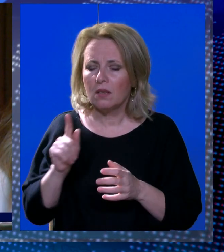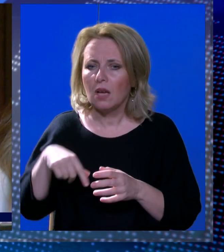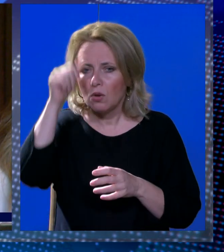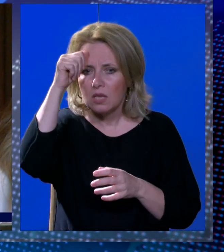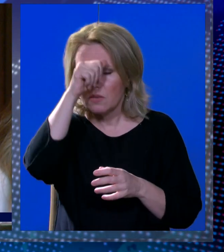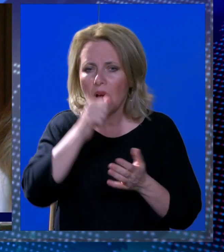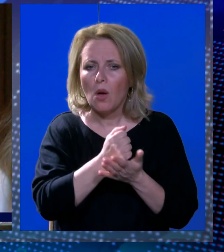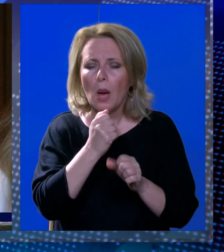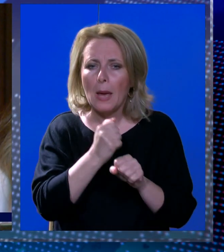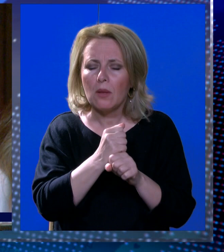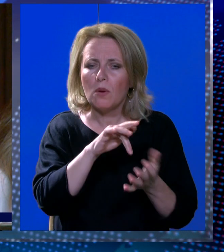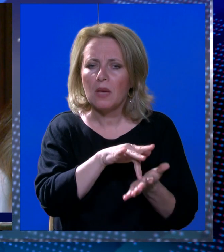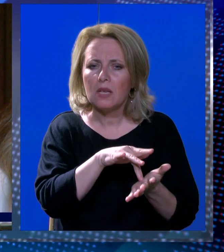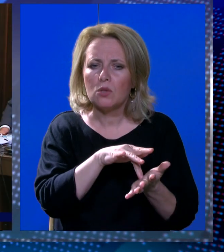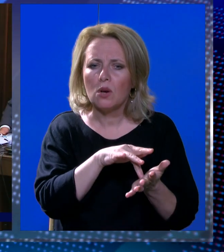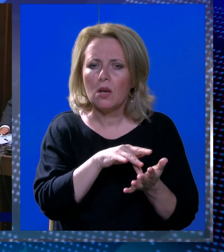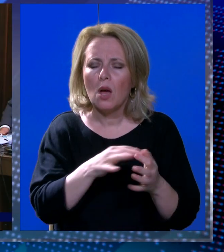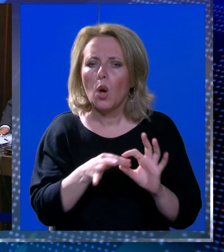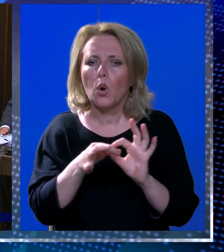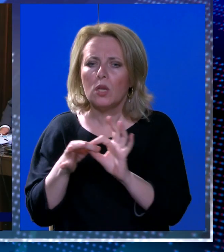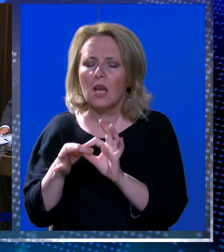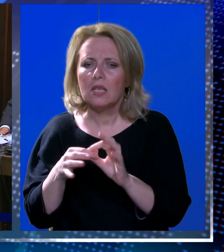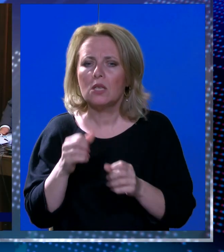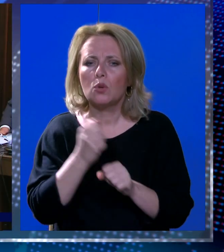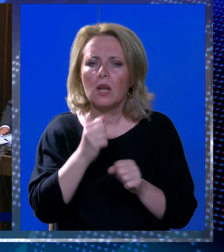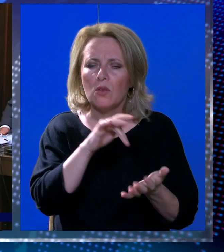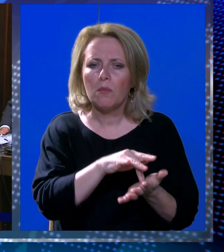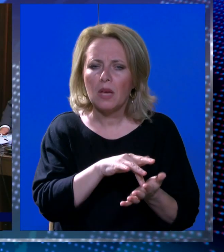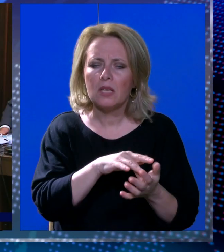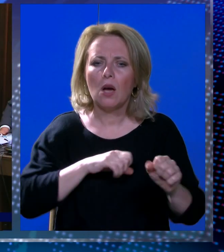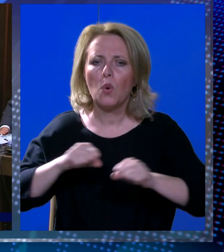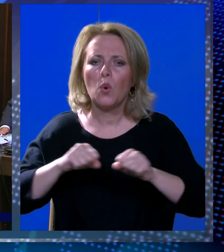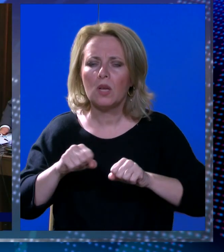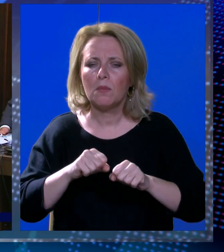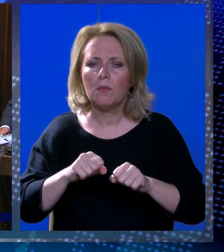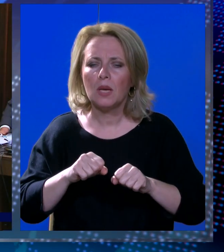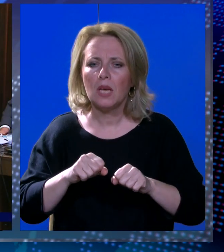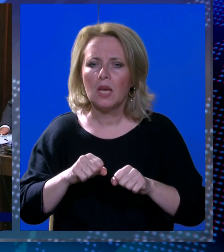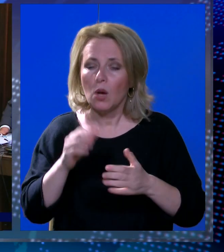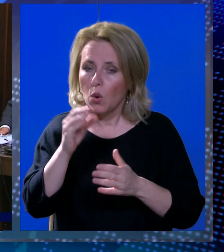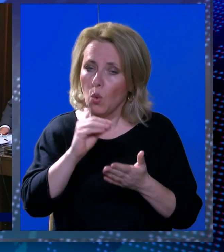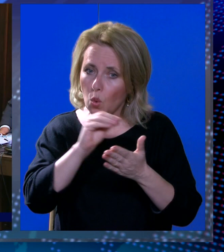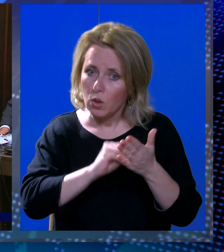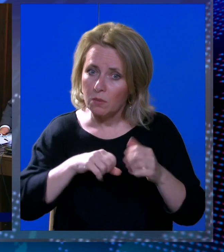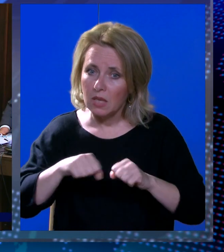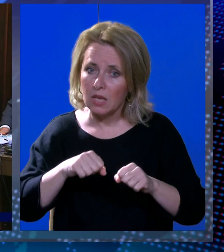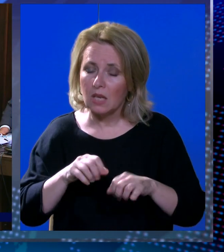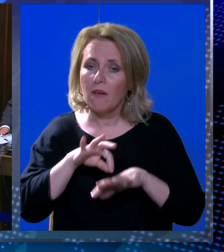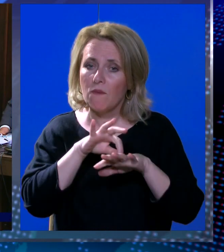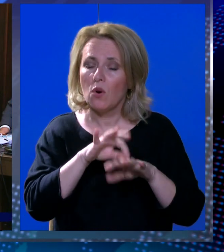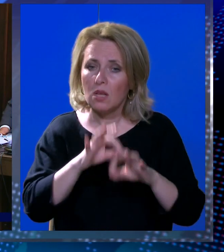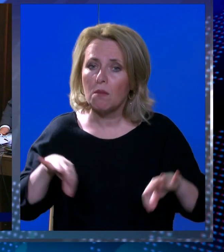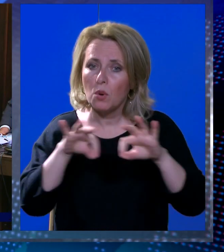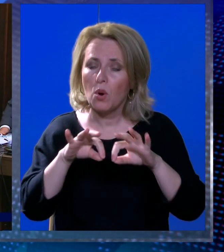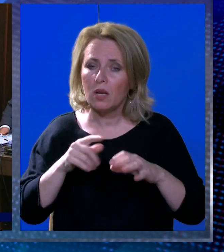Tako se zvalo radno mjesto, koordinacijsko radno mjesto u uredu direktu sa tim točnom nazivom voditelj